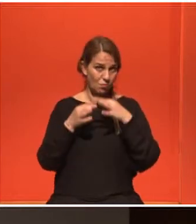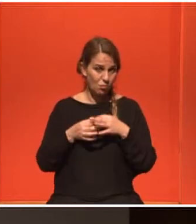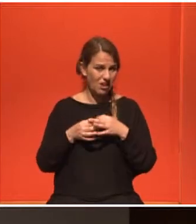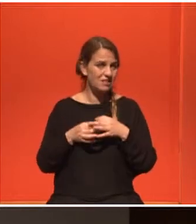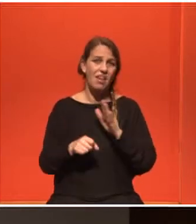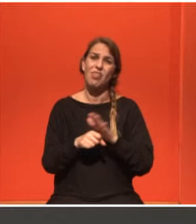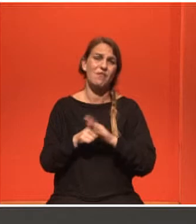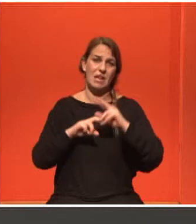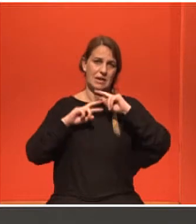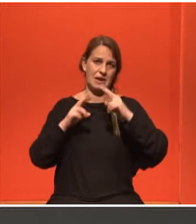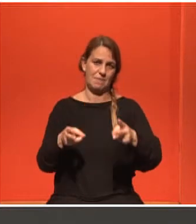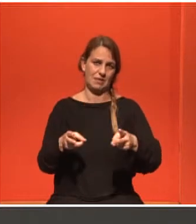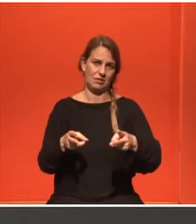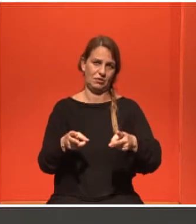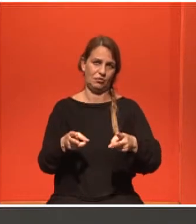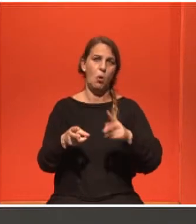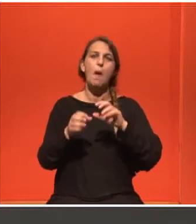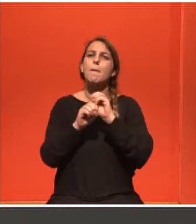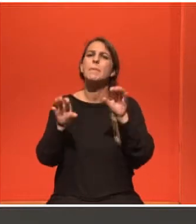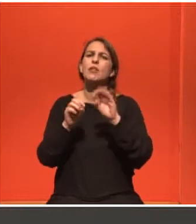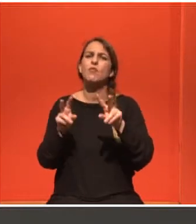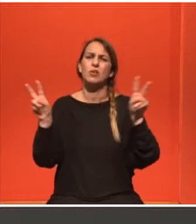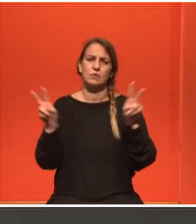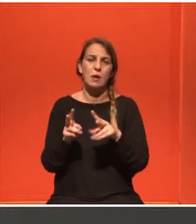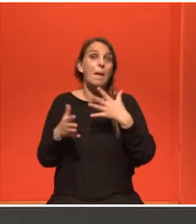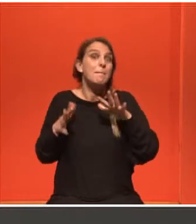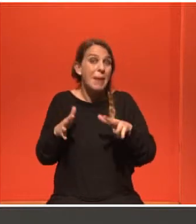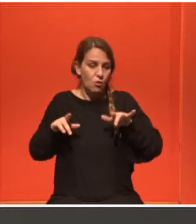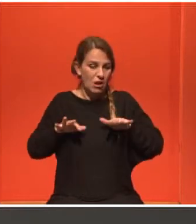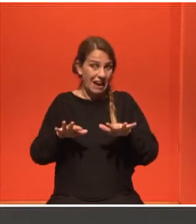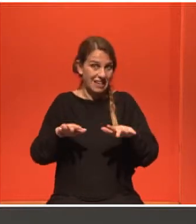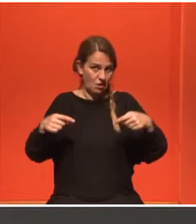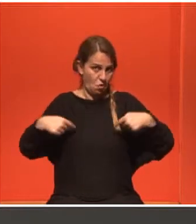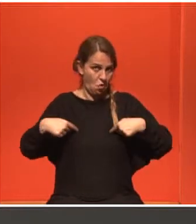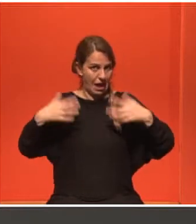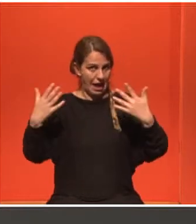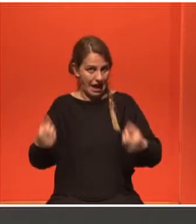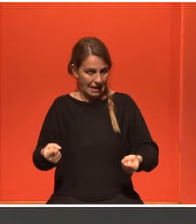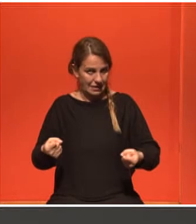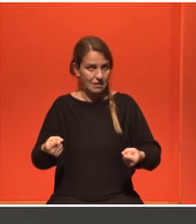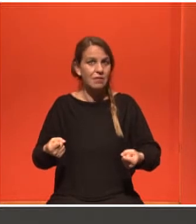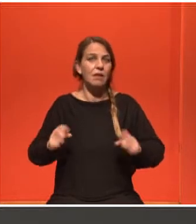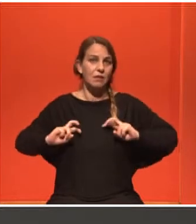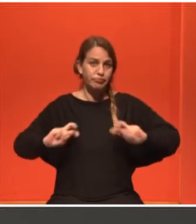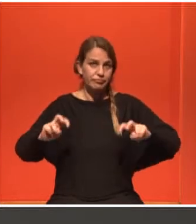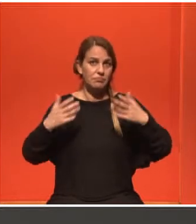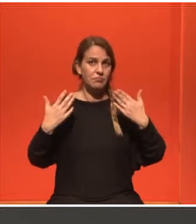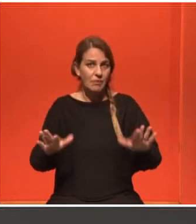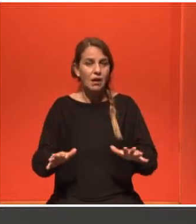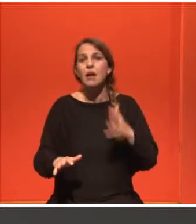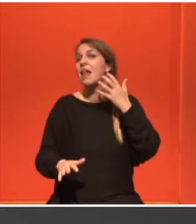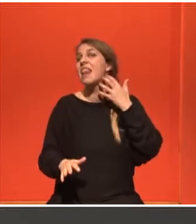αρκετά για να απαντήσουμε. Προφανώς, υπήρχε κάποιος αμφωτερόπλευρος καρκίνος του μαστού. Δεν ξέρουμε τώρα γιατί έγινε καθαρισμός. Αν είναι η λεμφανδένας